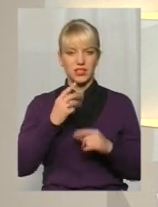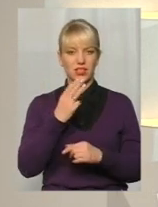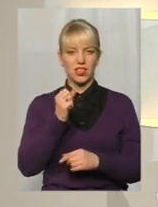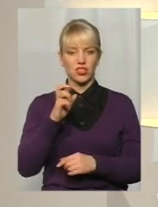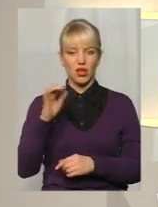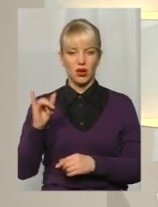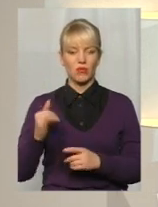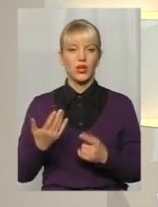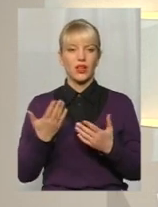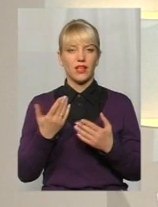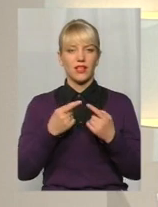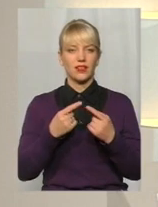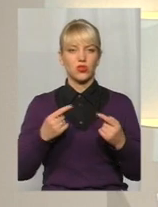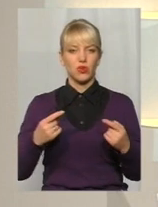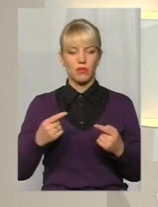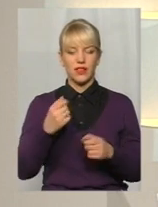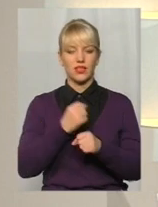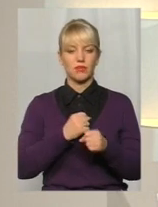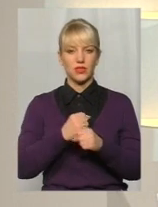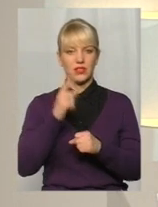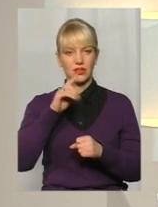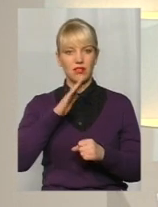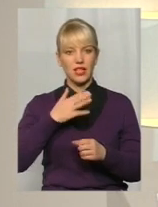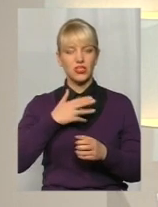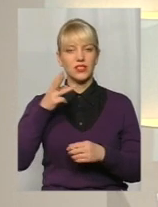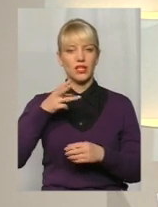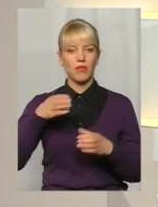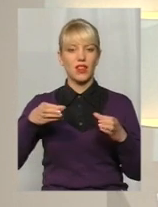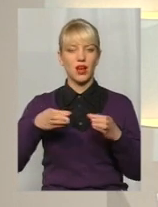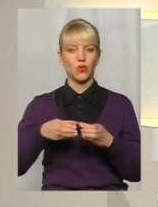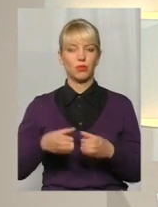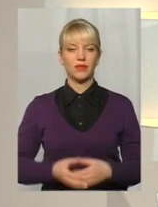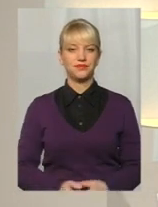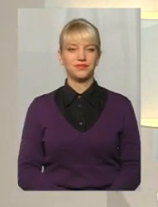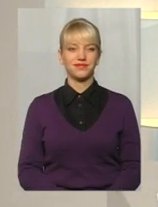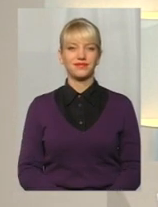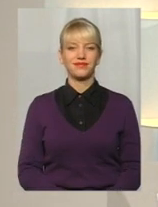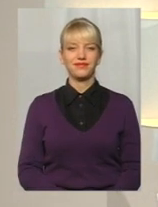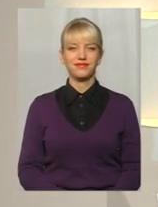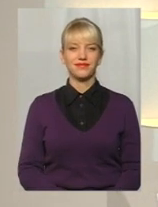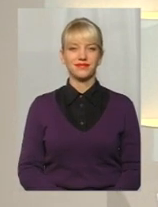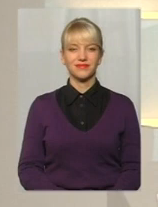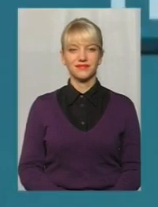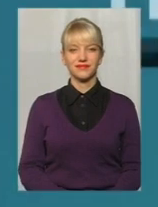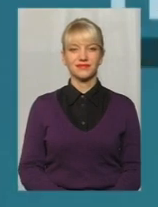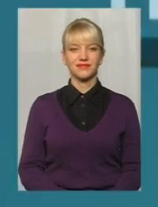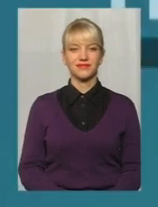напрацьовані, знає наша знімальна група. Зараз давайте подивимося про це у сюжеті і розпочнемо розмову у цій студії.